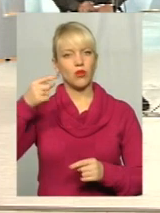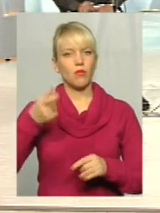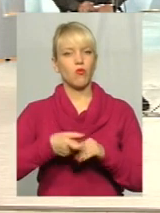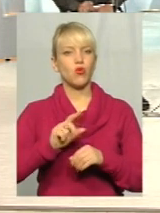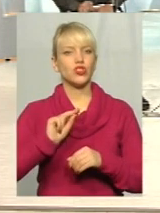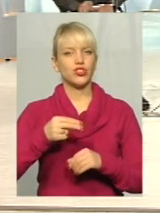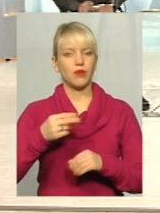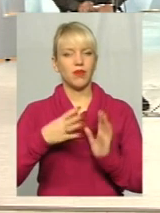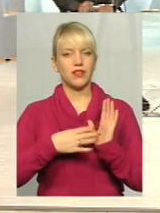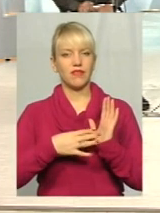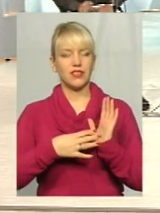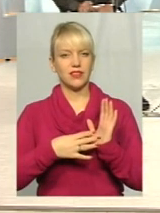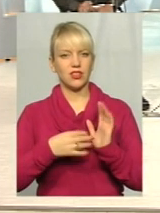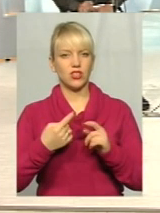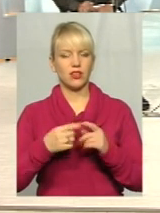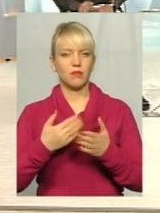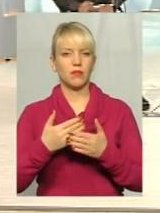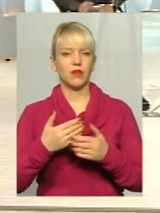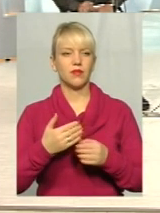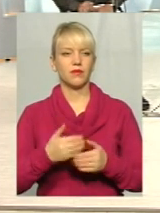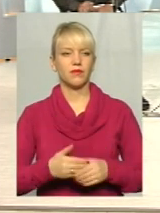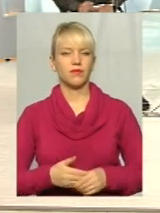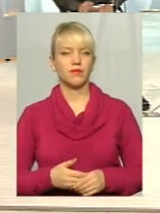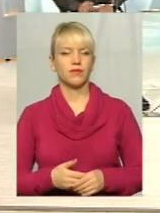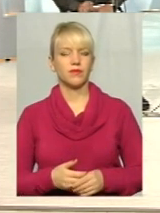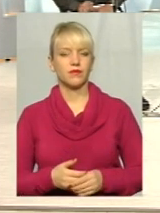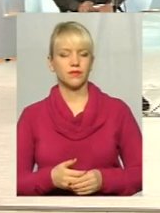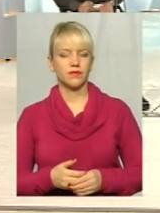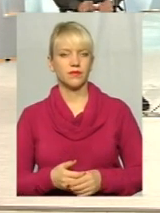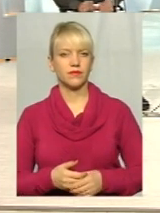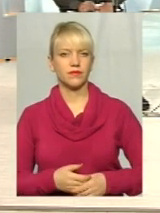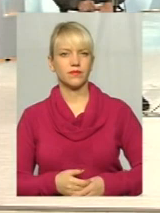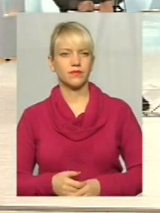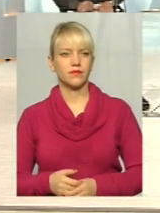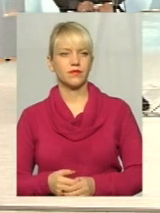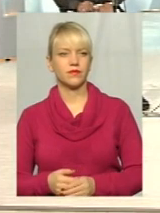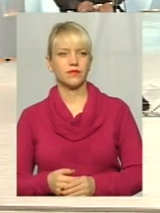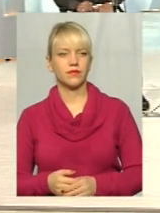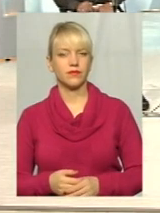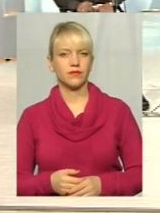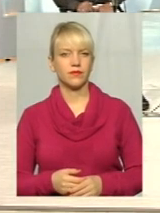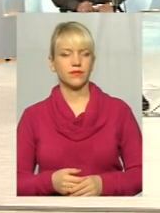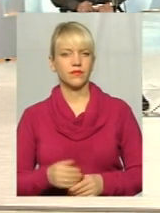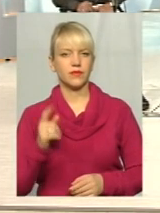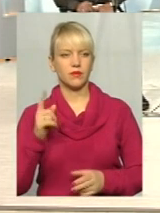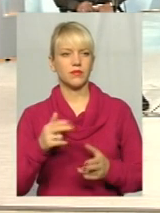етажей одного етажа, які зрезали.